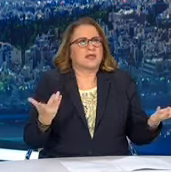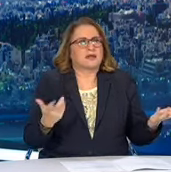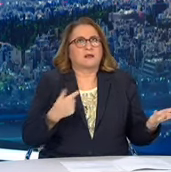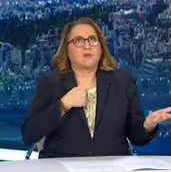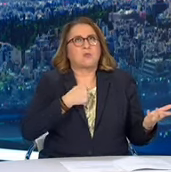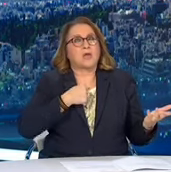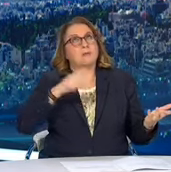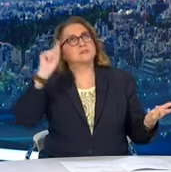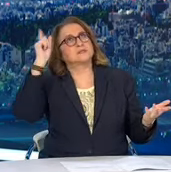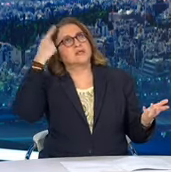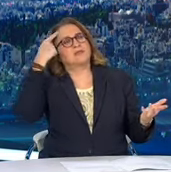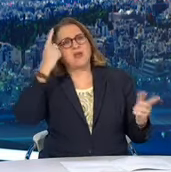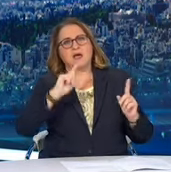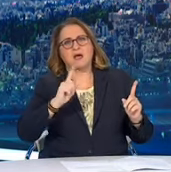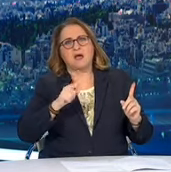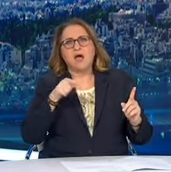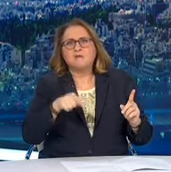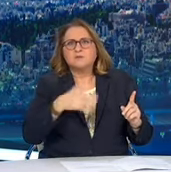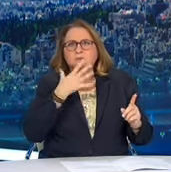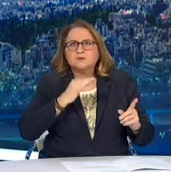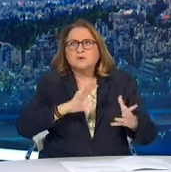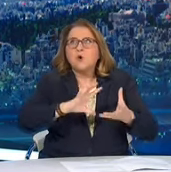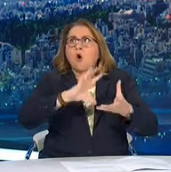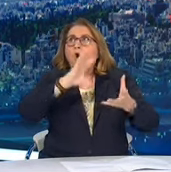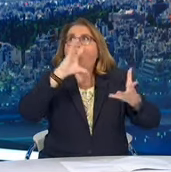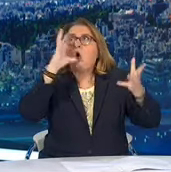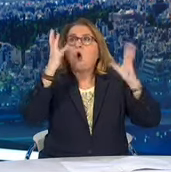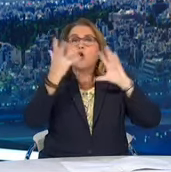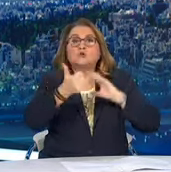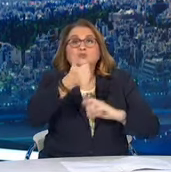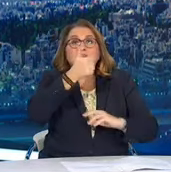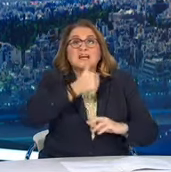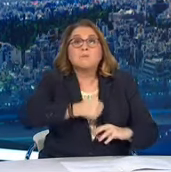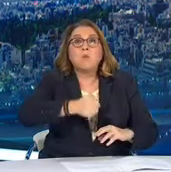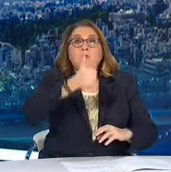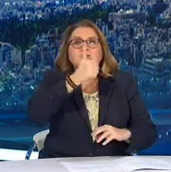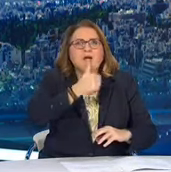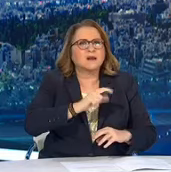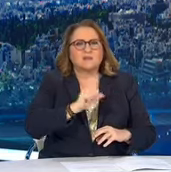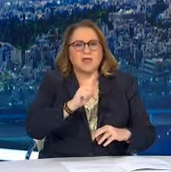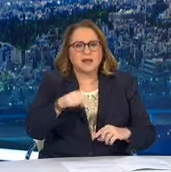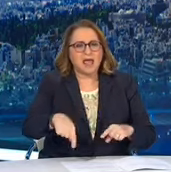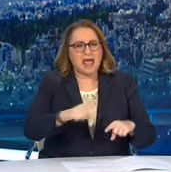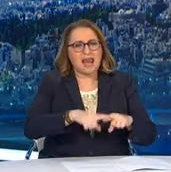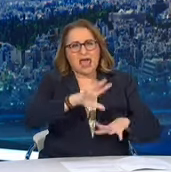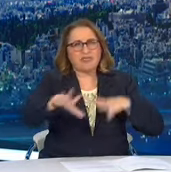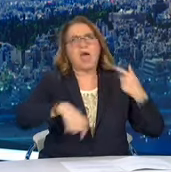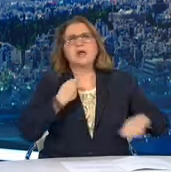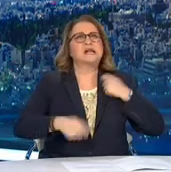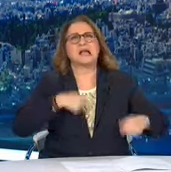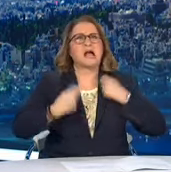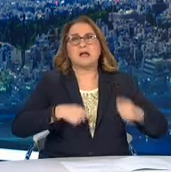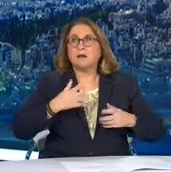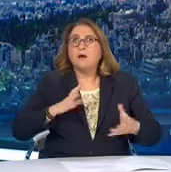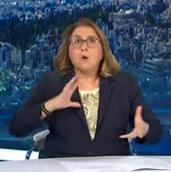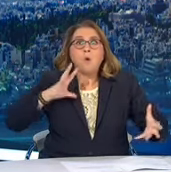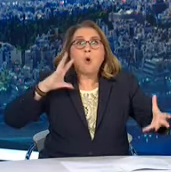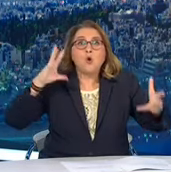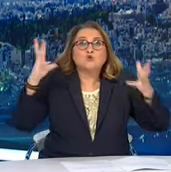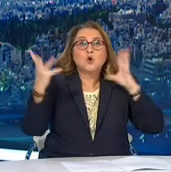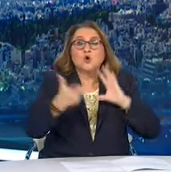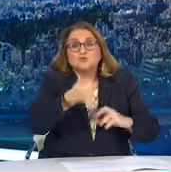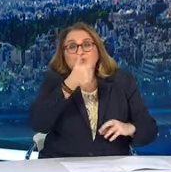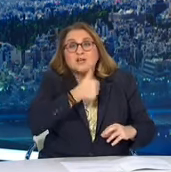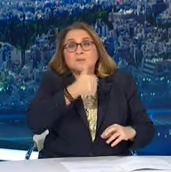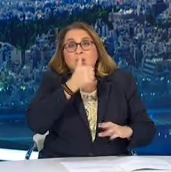κόσμο. Στενάζει όλοι οι φίλοι ως. Αυτά. Άρα το lockdown αυτή τη στιγμή, τελευταία των τελευταίων επιλογή,